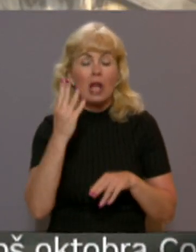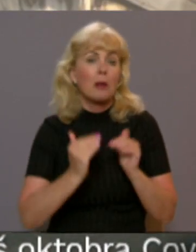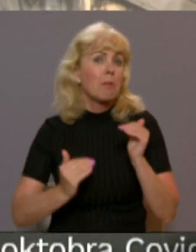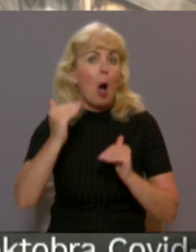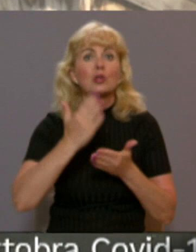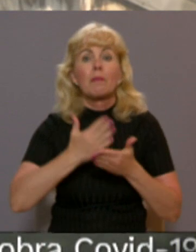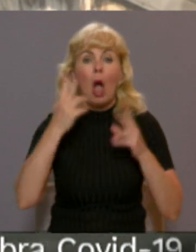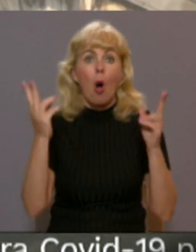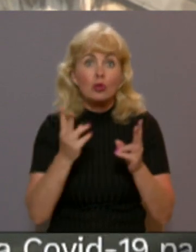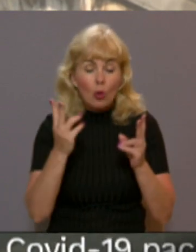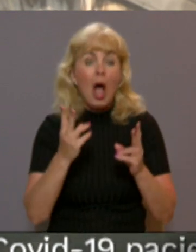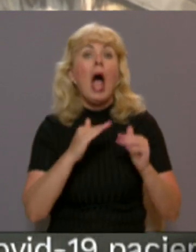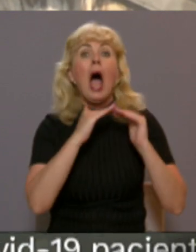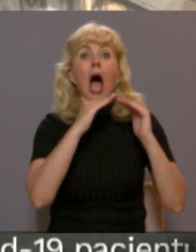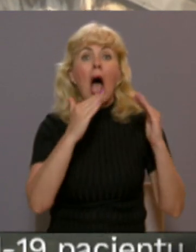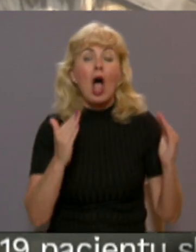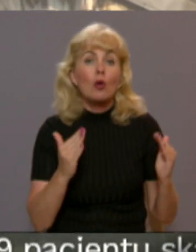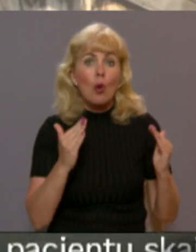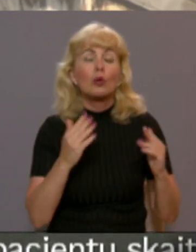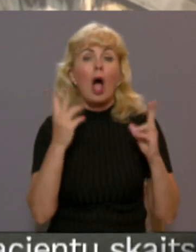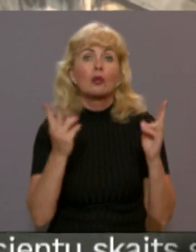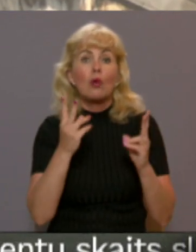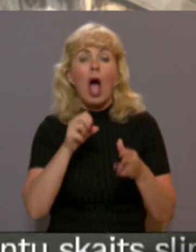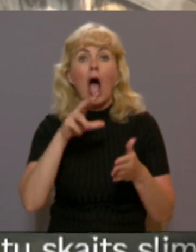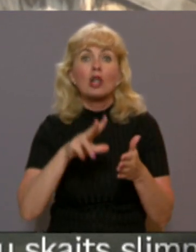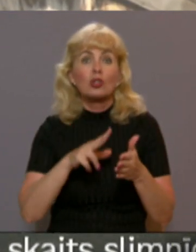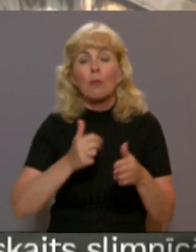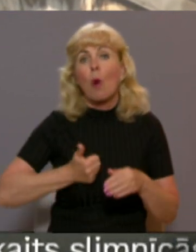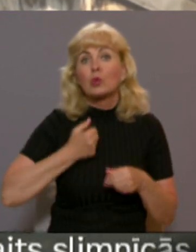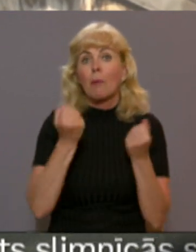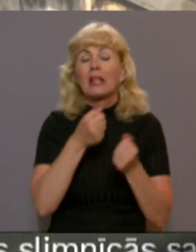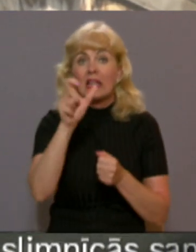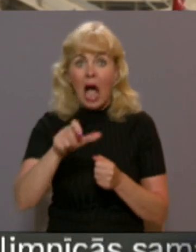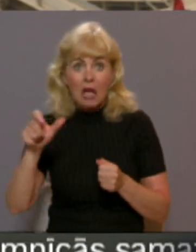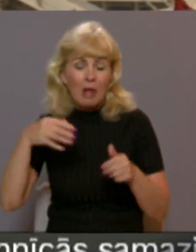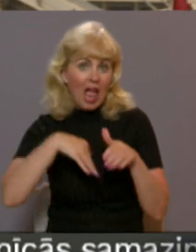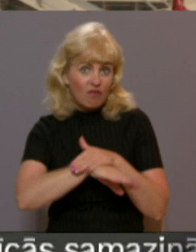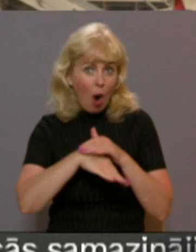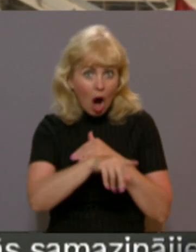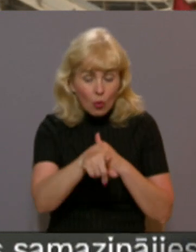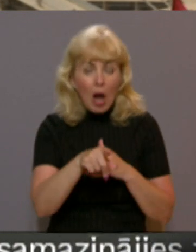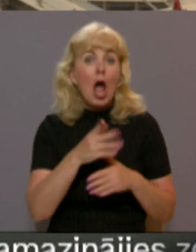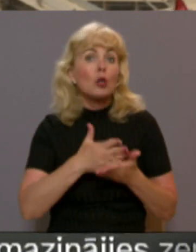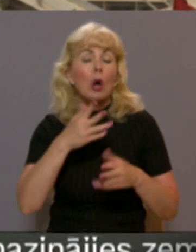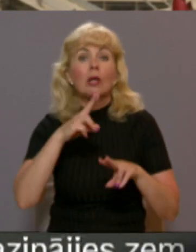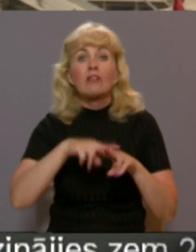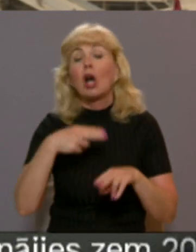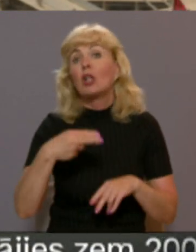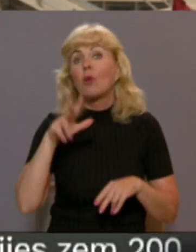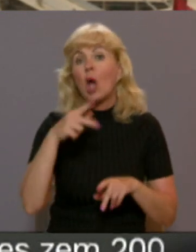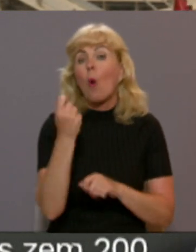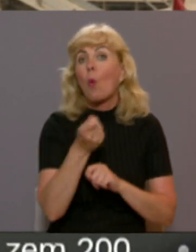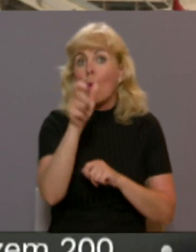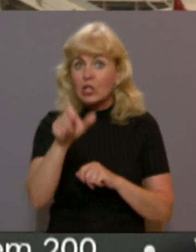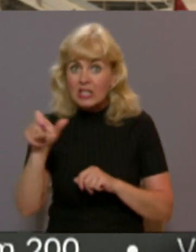ugunsgrēks. No degošā angāra bija evakuējušies 18 uzņēmuma darbinieki. Notikuma vietā strādāja 28 uguns